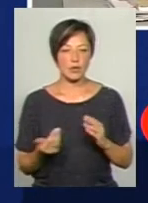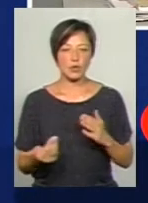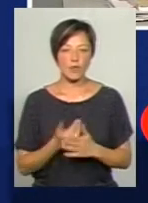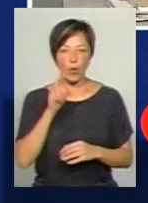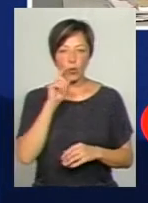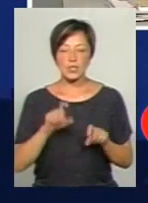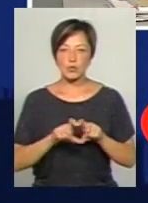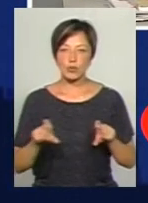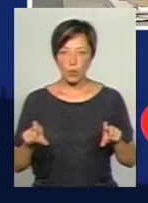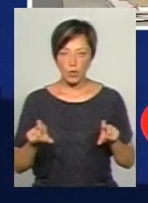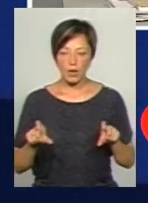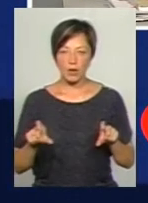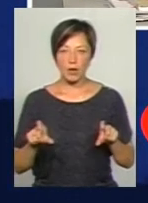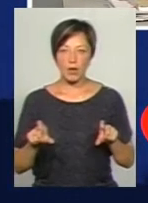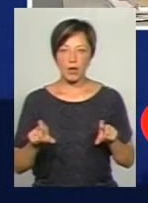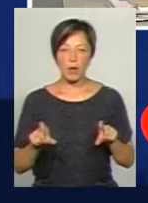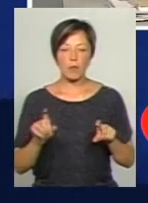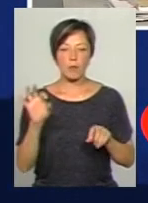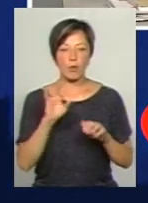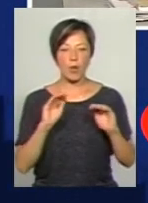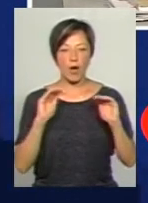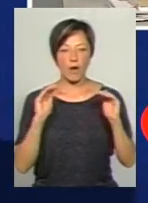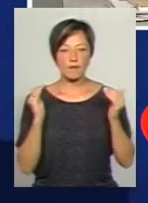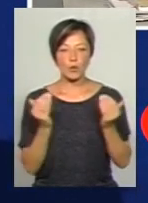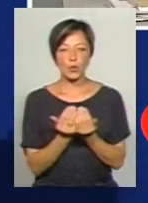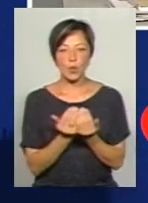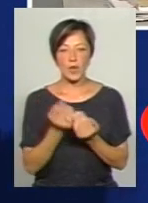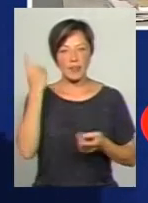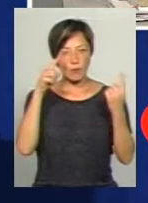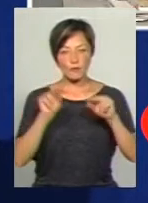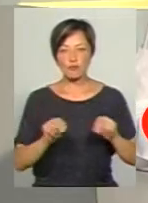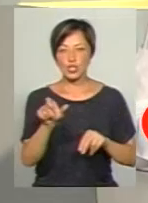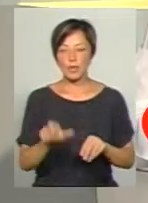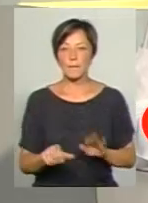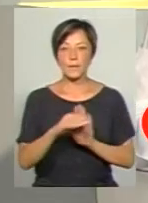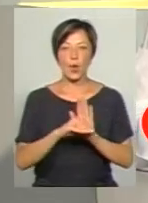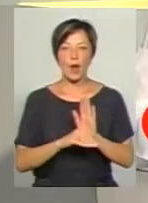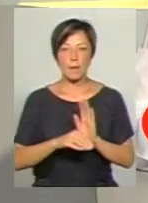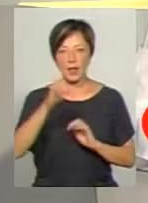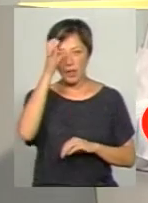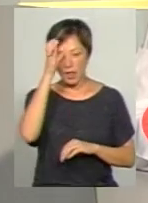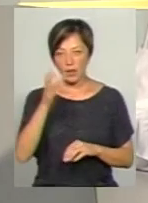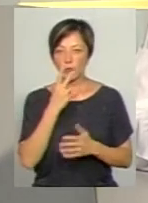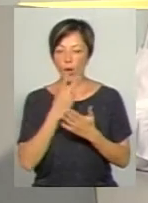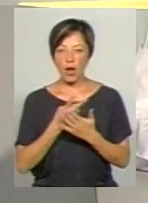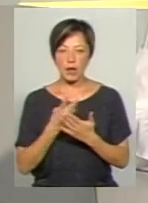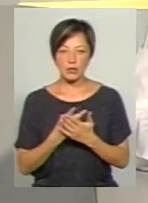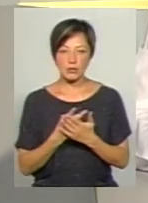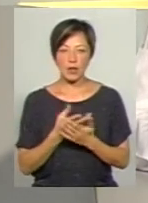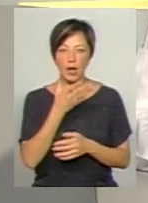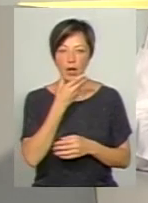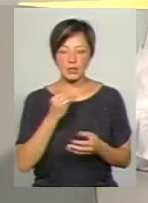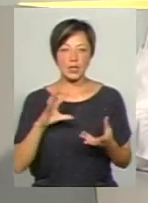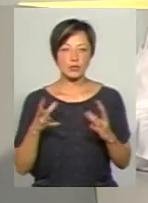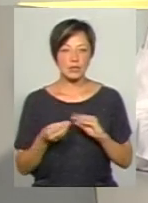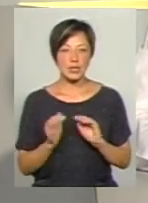українська школа говорить про автономію і творчість вчителя. Програма «Інтелект» показує досить гарні